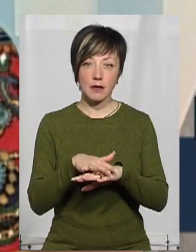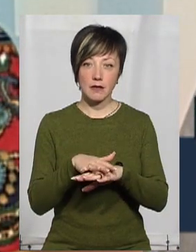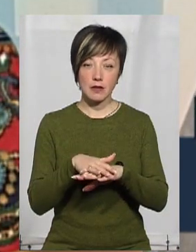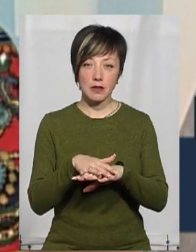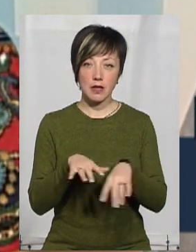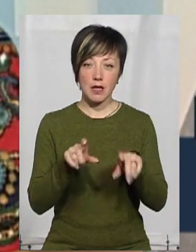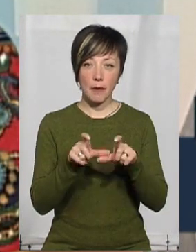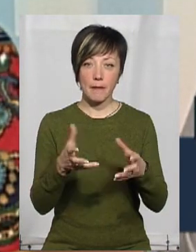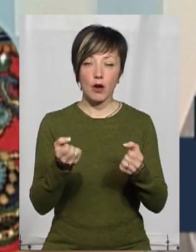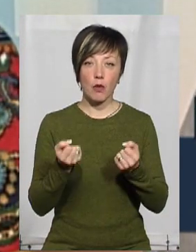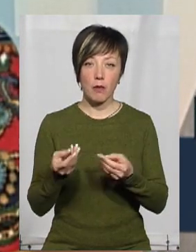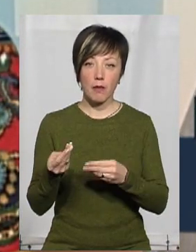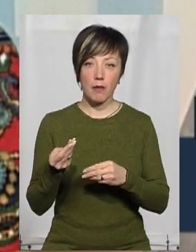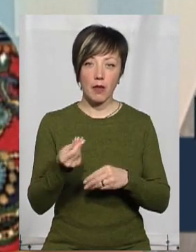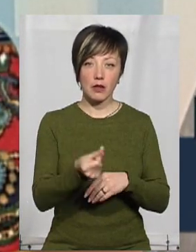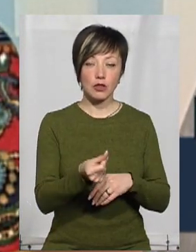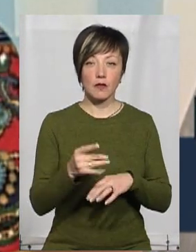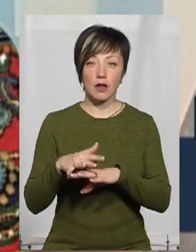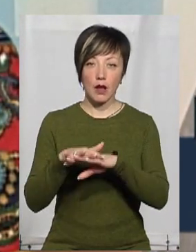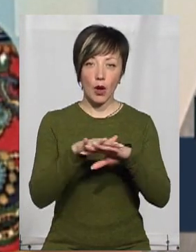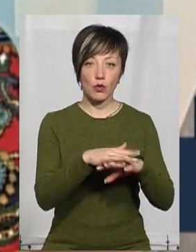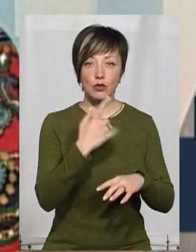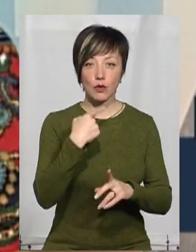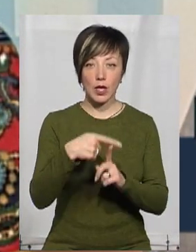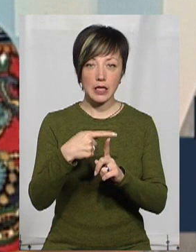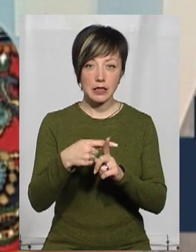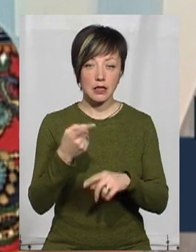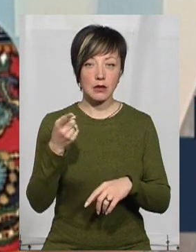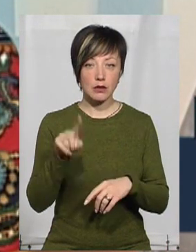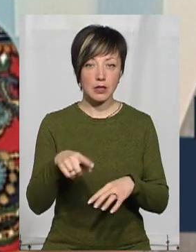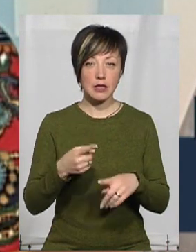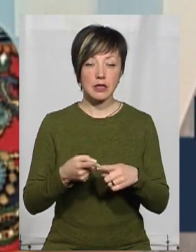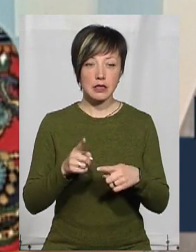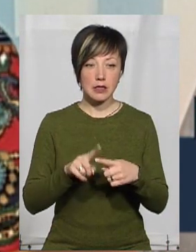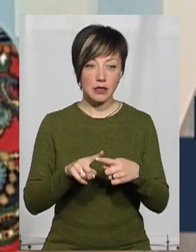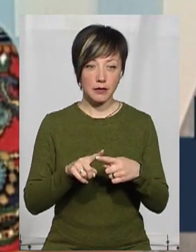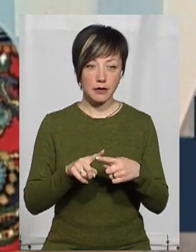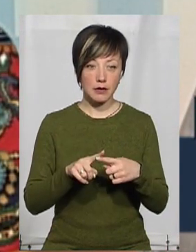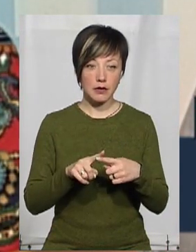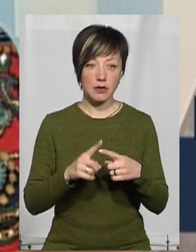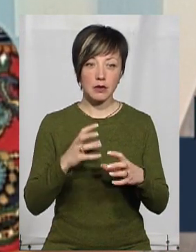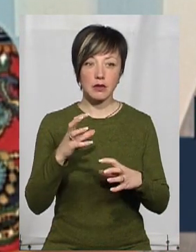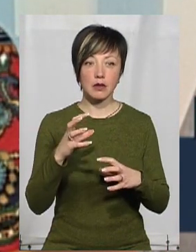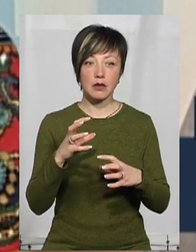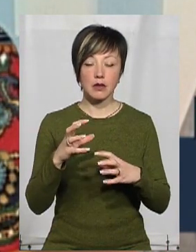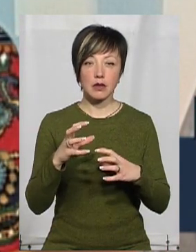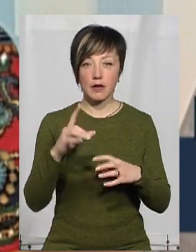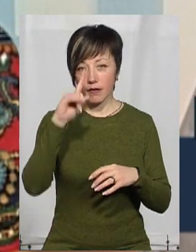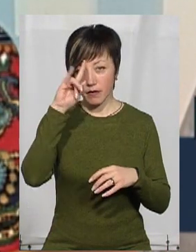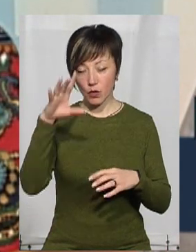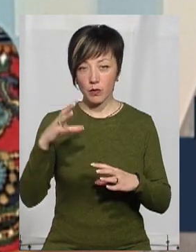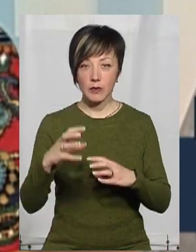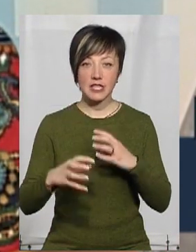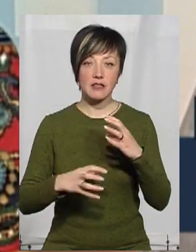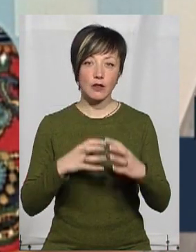і прийом платежів на рахунки Червоного Хреста. Оскільки це відома